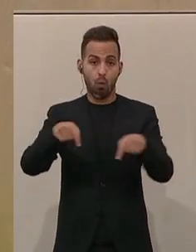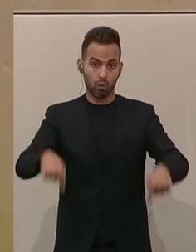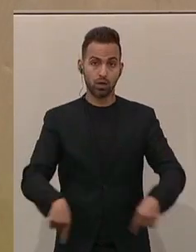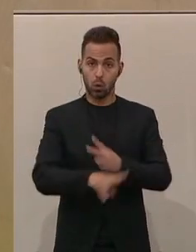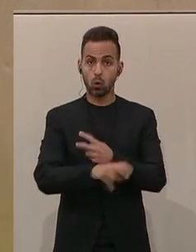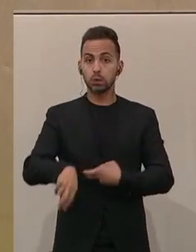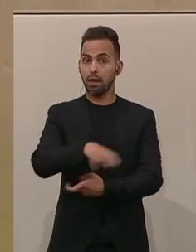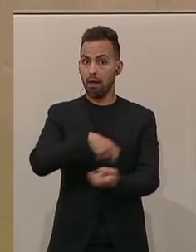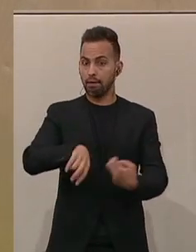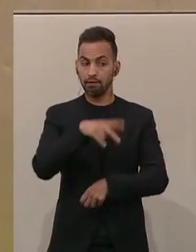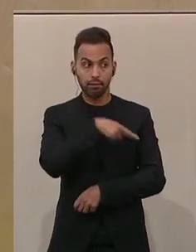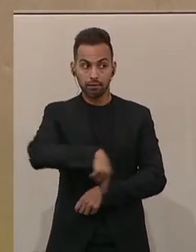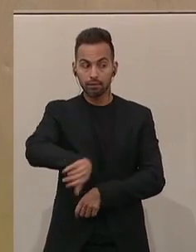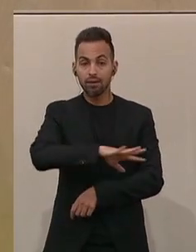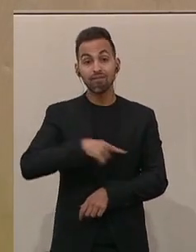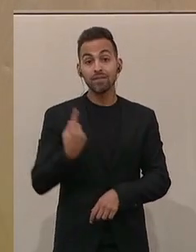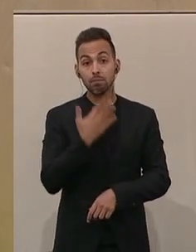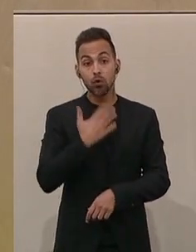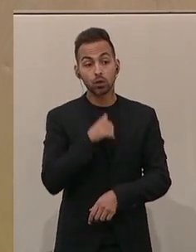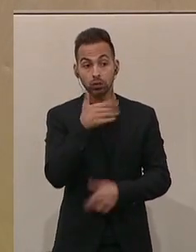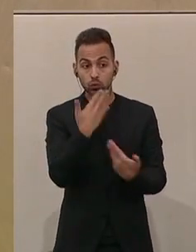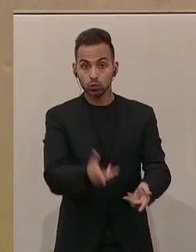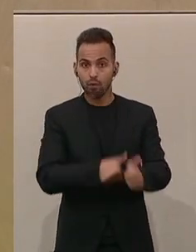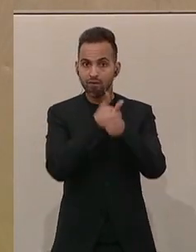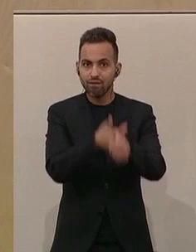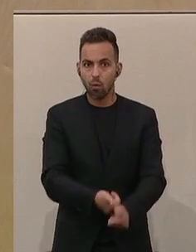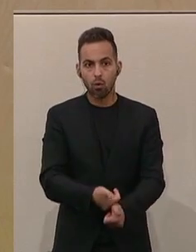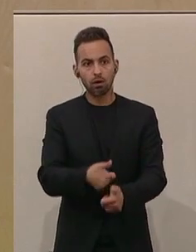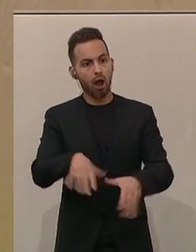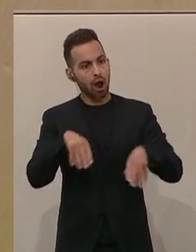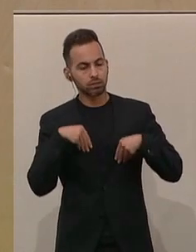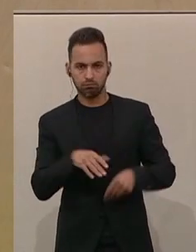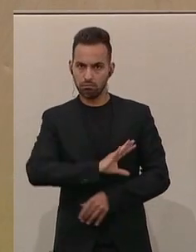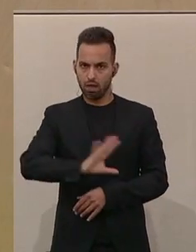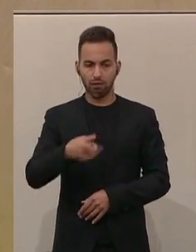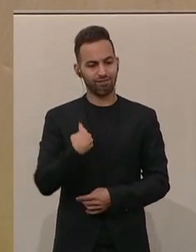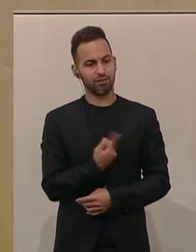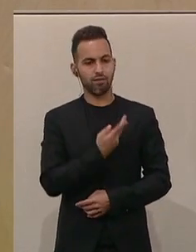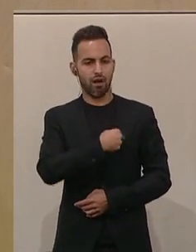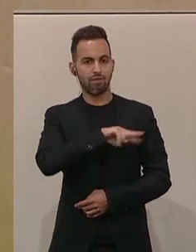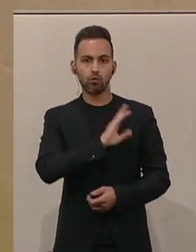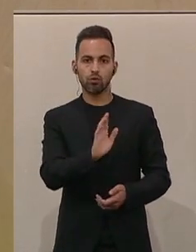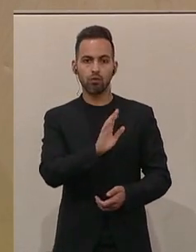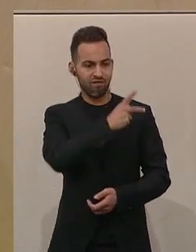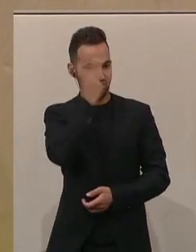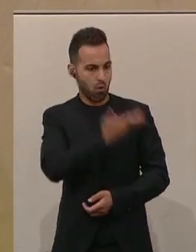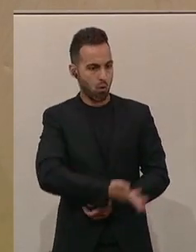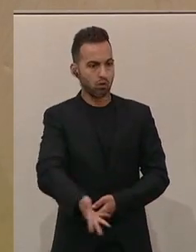Diese Folgen wollen wir nicht mehr, haben wir eine Verantwortung für die Bevölkerung. Und daher gibt es diese Bestimmung.